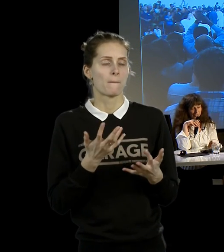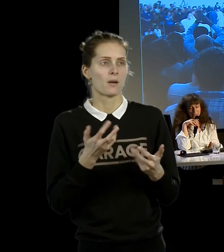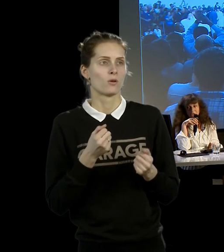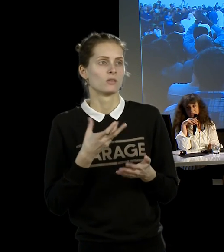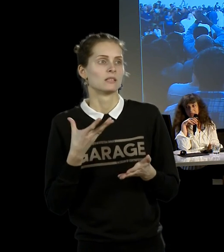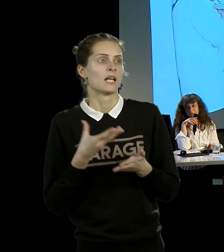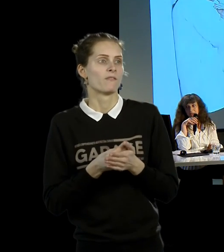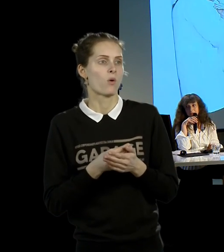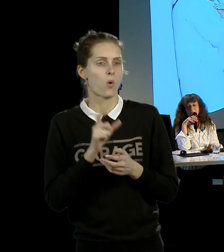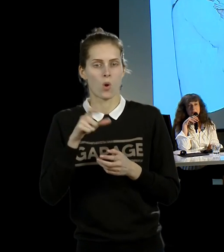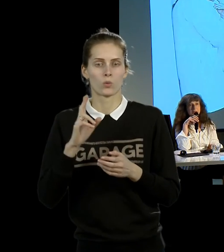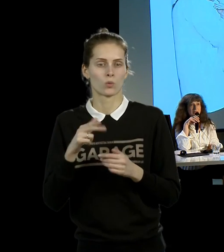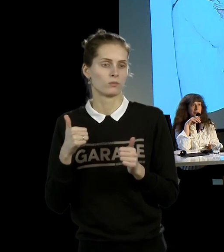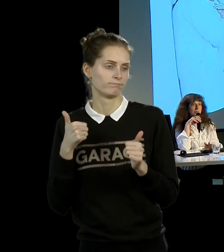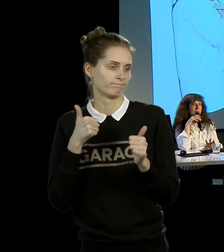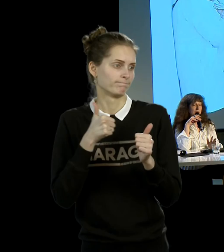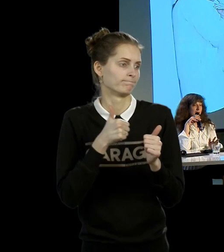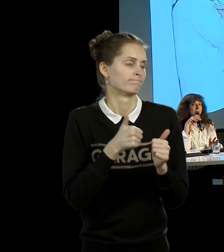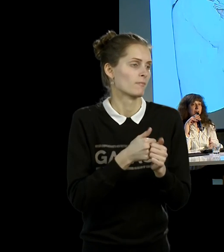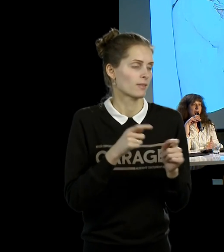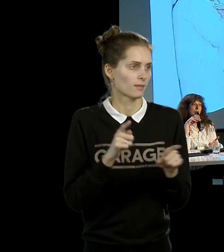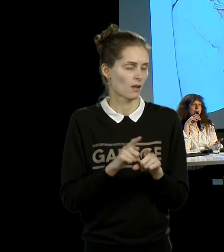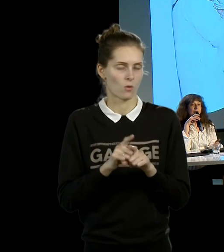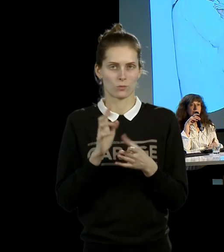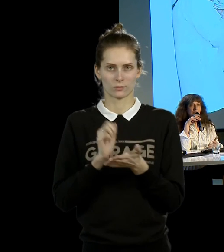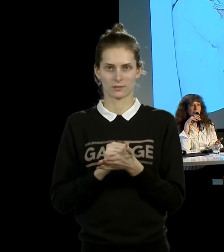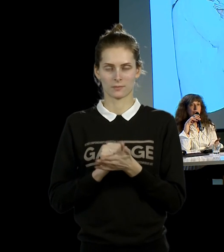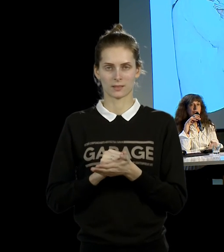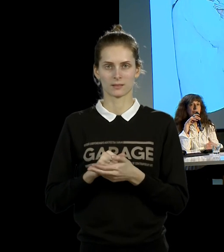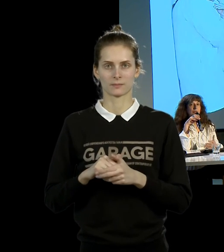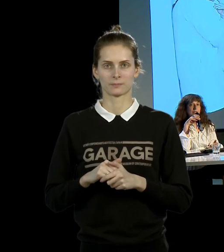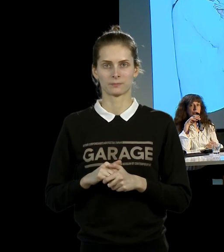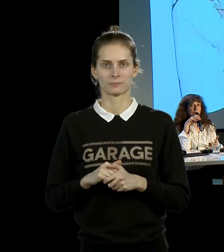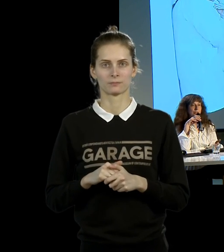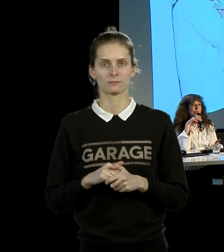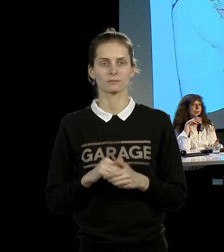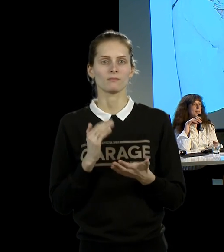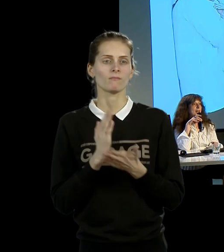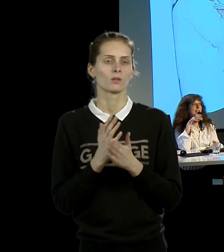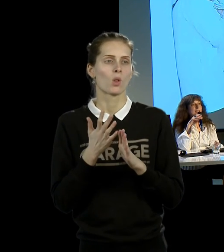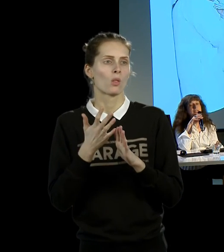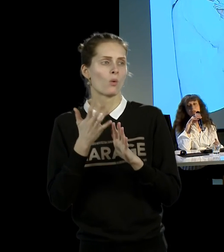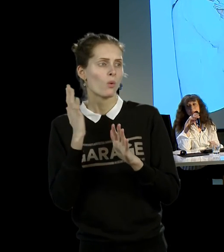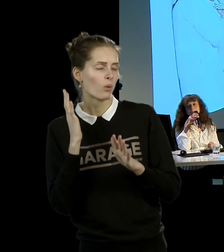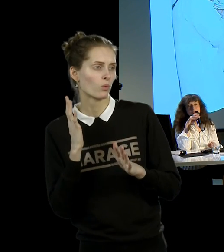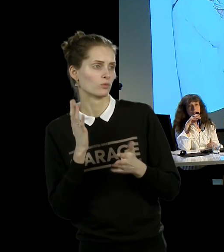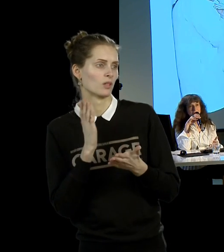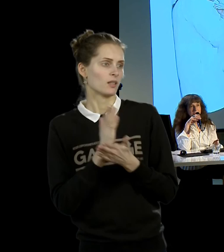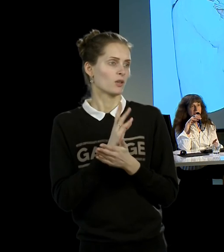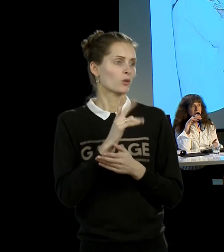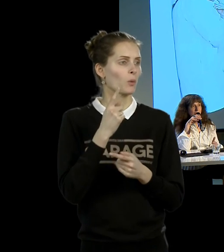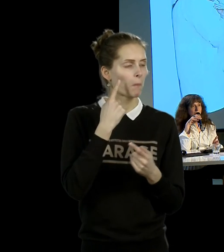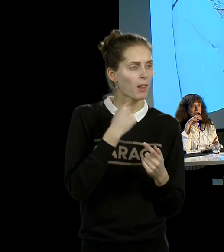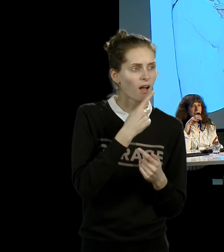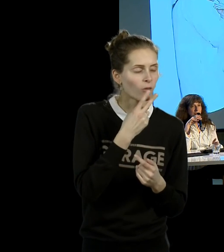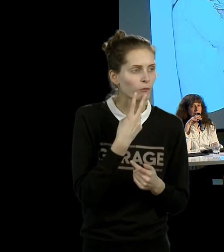есть перформанс. И сейчас она занимает феномен этих людей, которые стоят в очереди, людей, которые плачут. Исследование перформансов